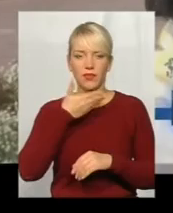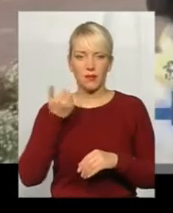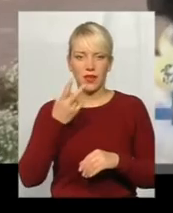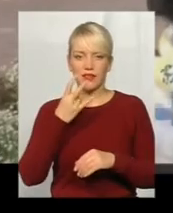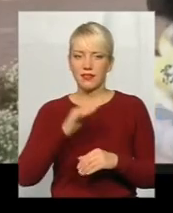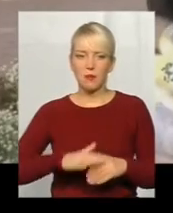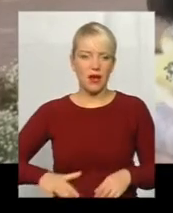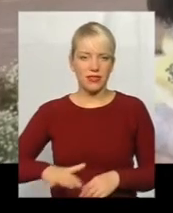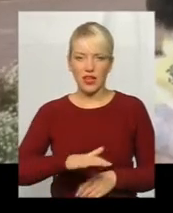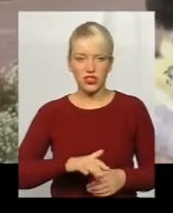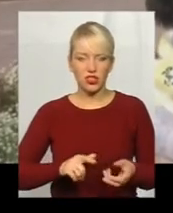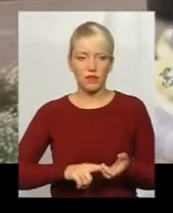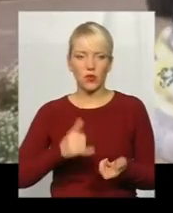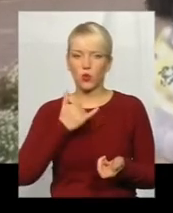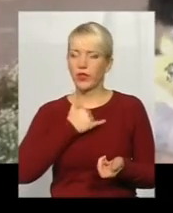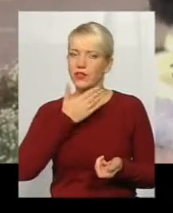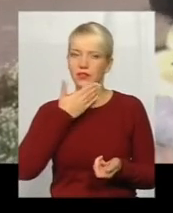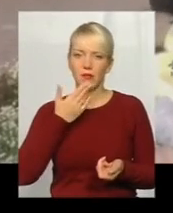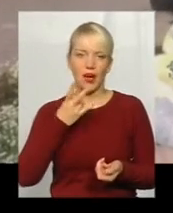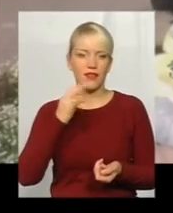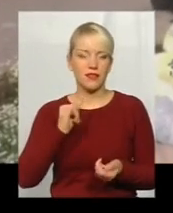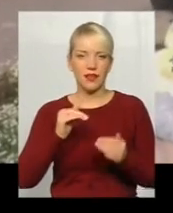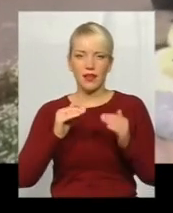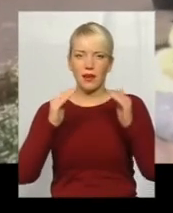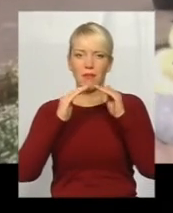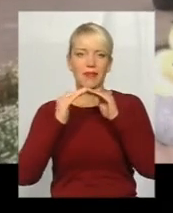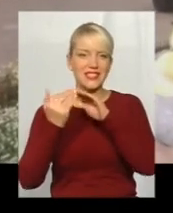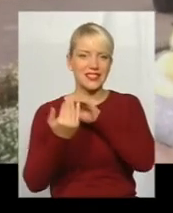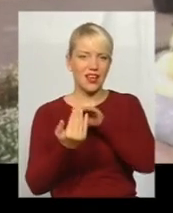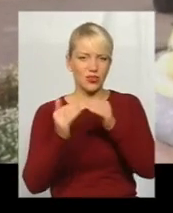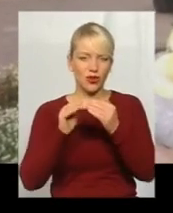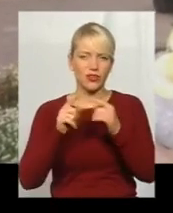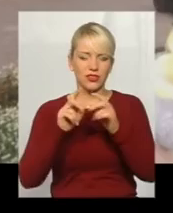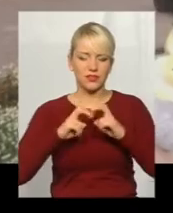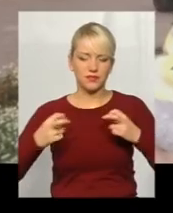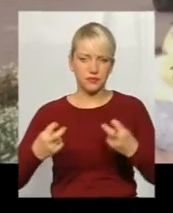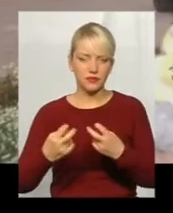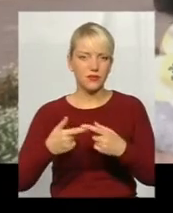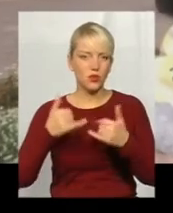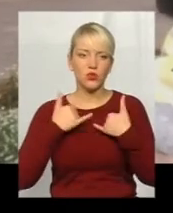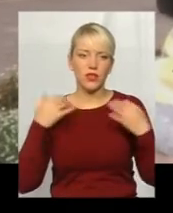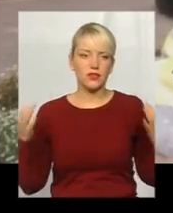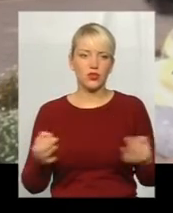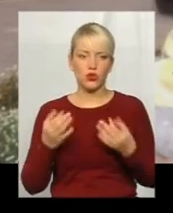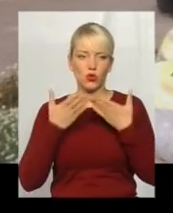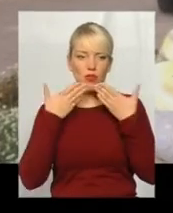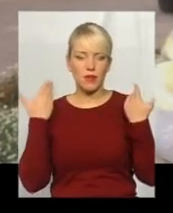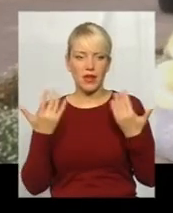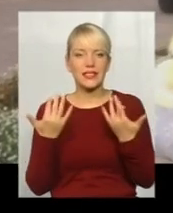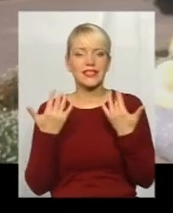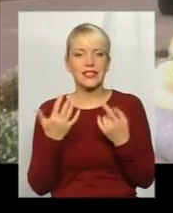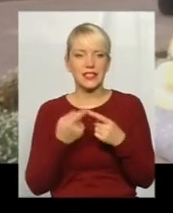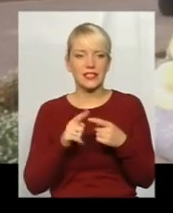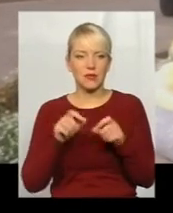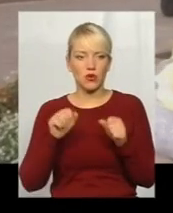майданчика, у нас немає не бісєдок, у нас немає нічого. От скільки це